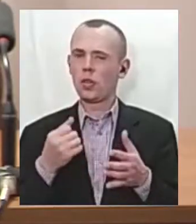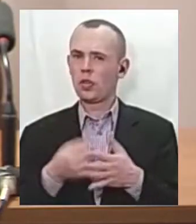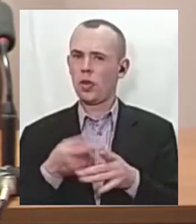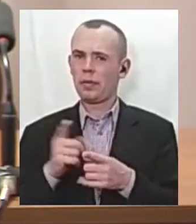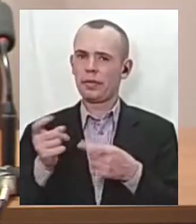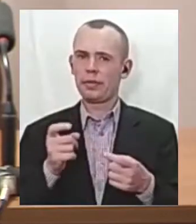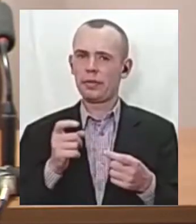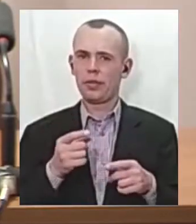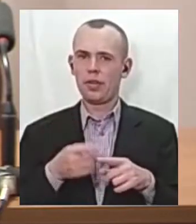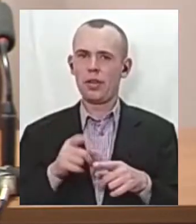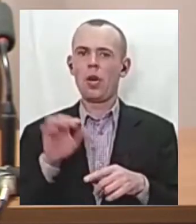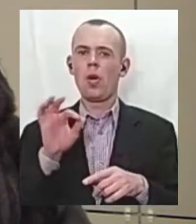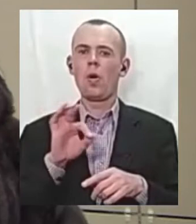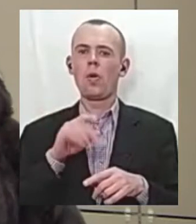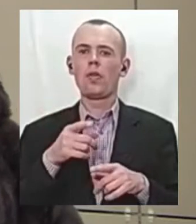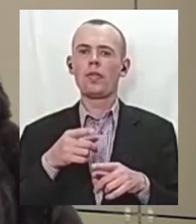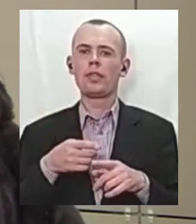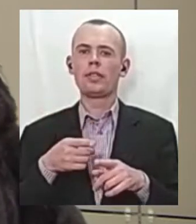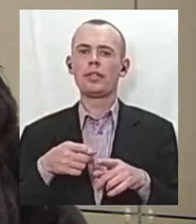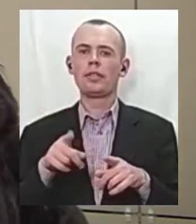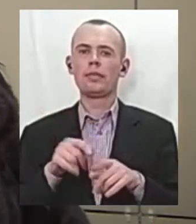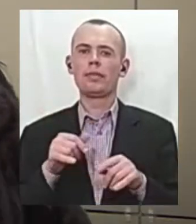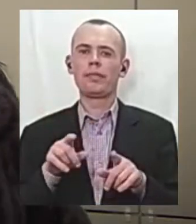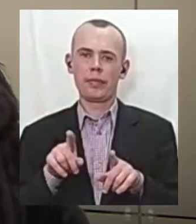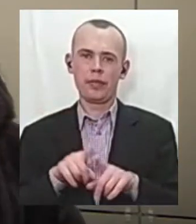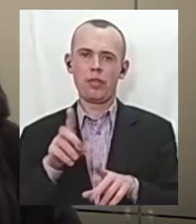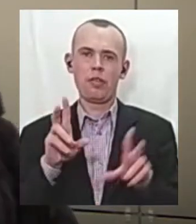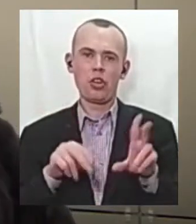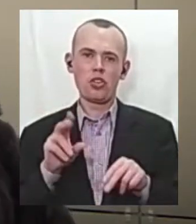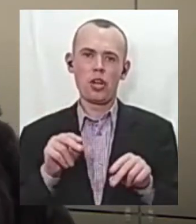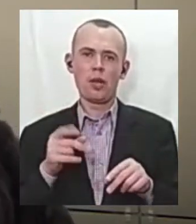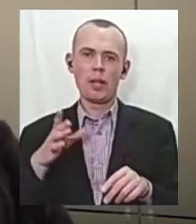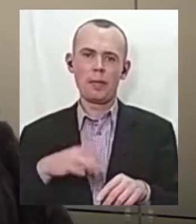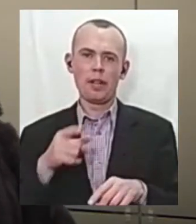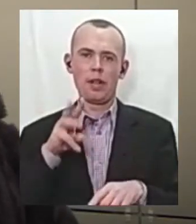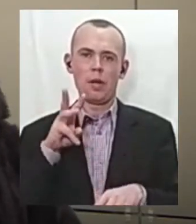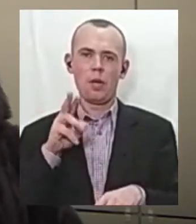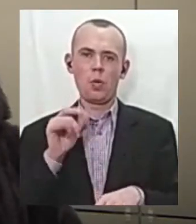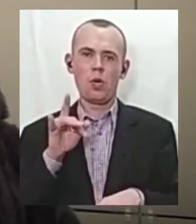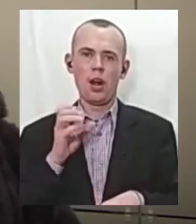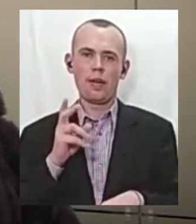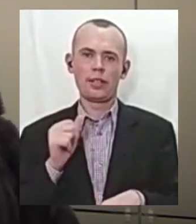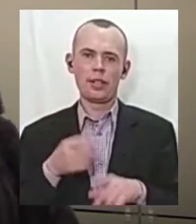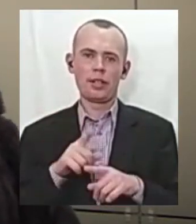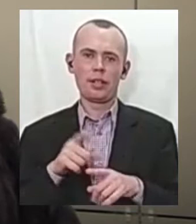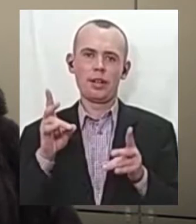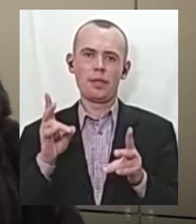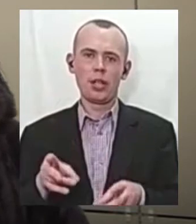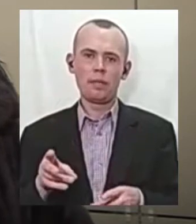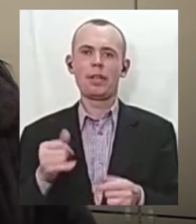виступила проти проведення експертизи. Це вже п'ята з рахунком по цій справі експертиза.